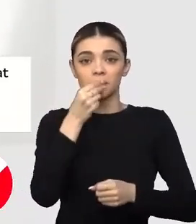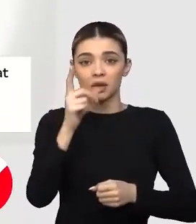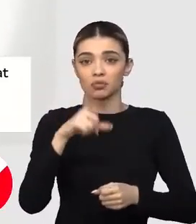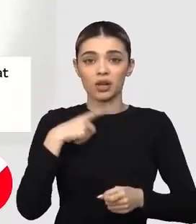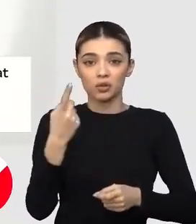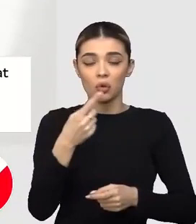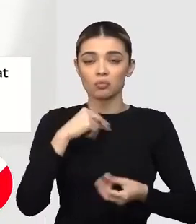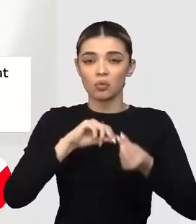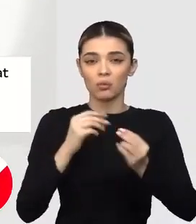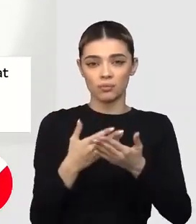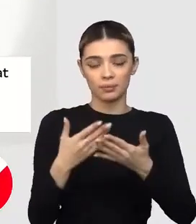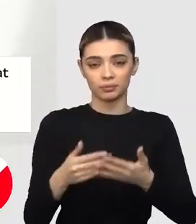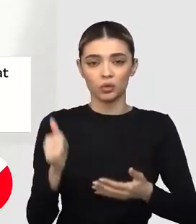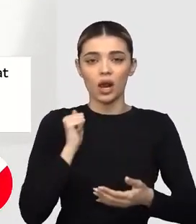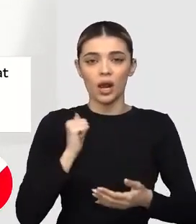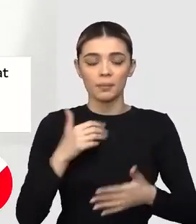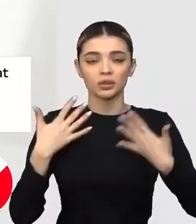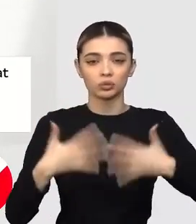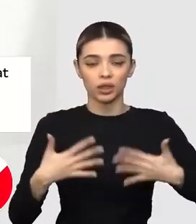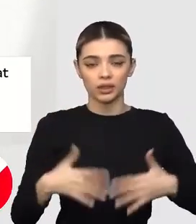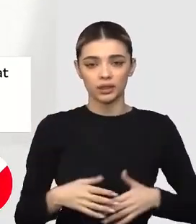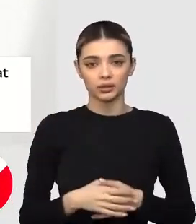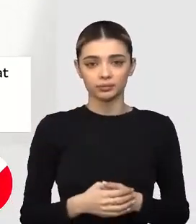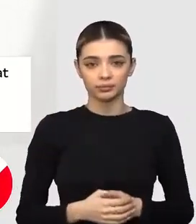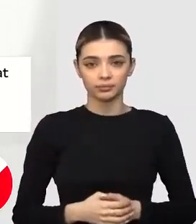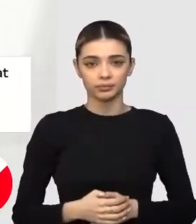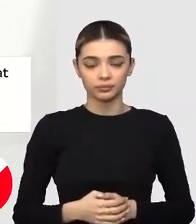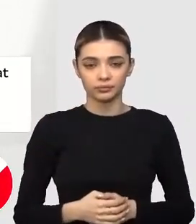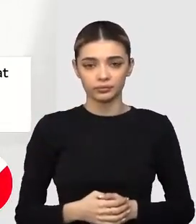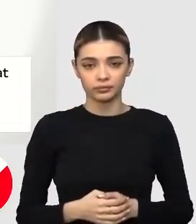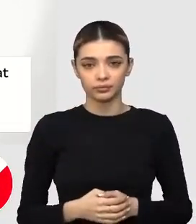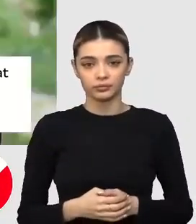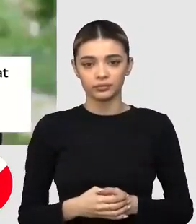proviziilor nu păreau să îi îngenuncheze pe soldații ucraineni.